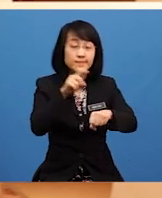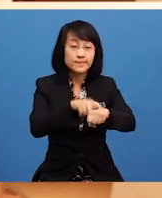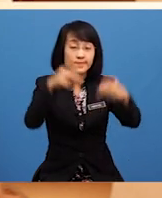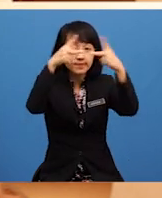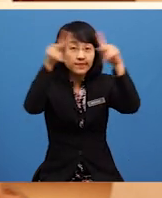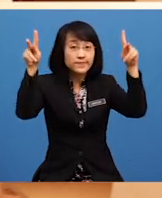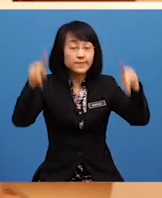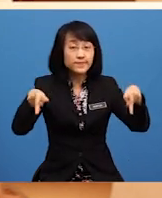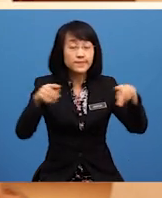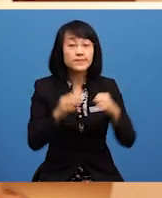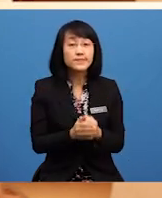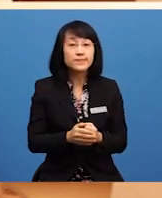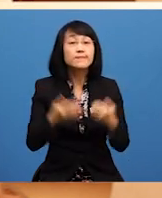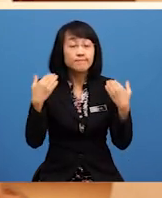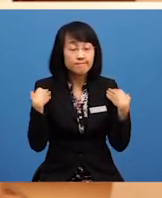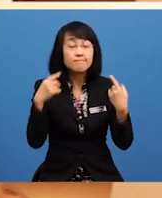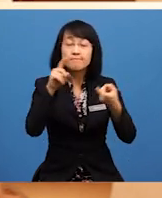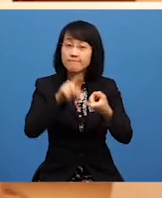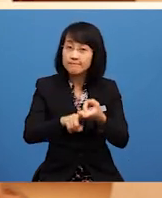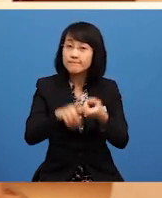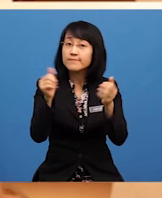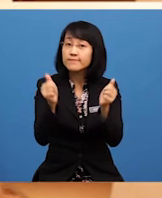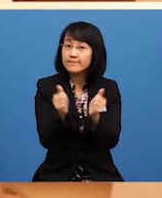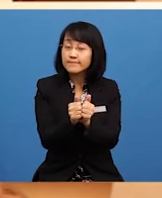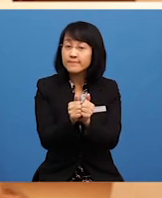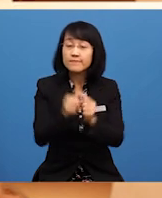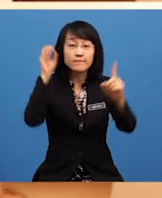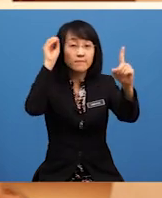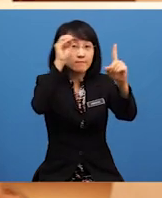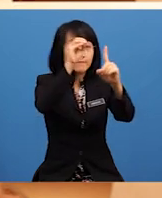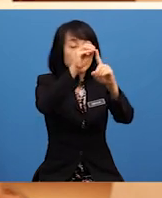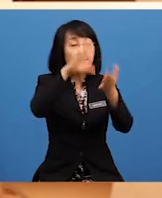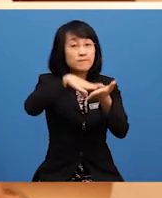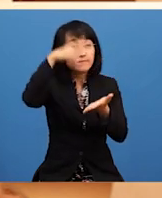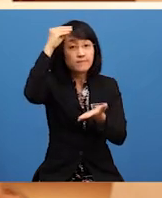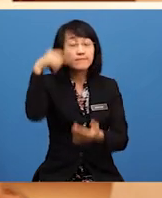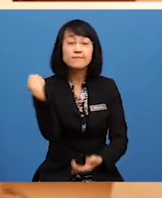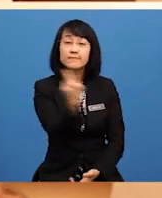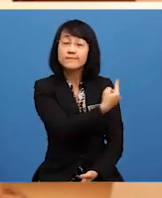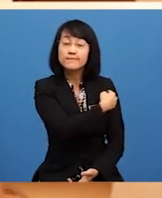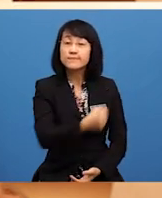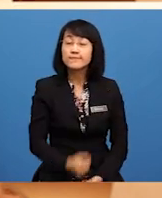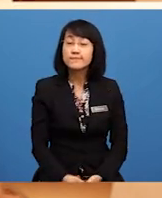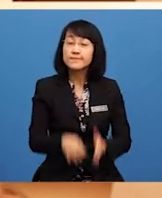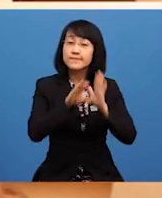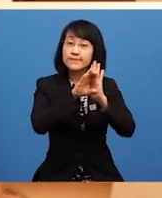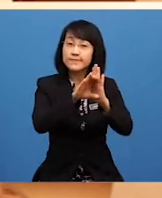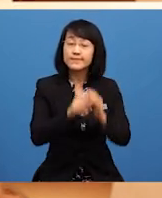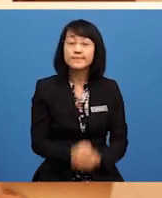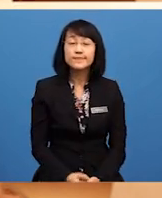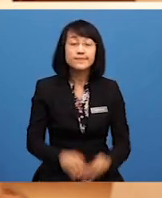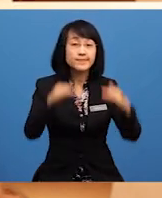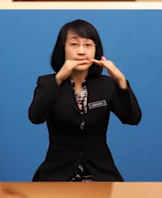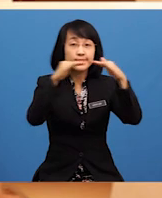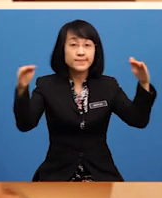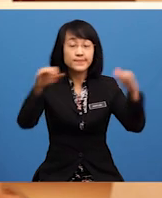peperiksaan ada kaitannya dengan objektif pembelajaran kita. Contoh, Aras